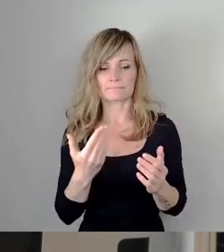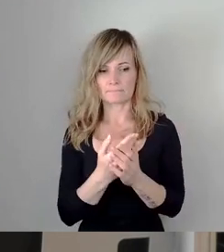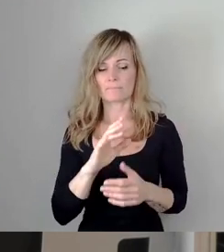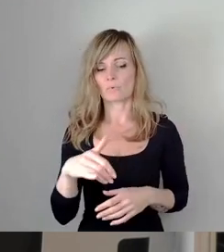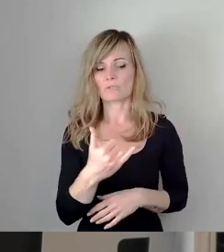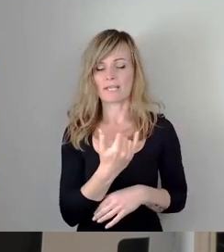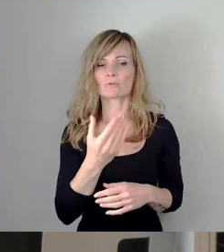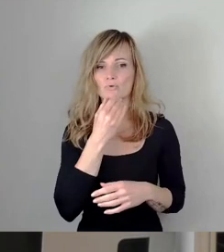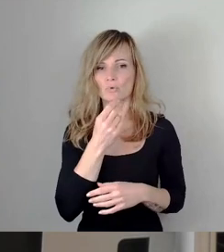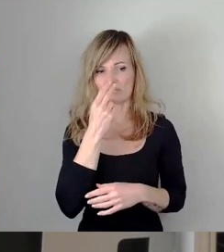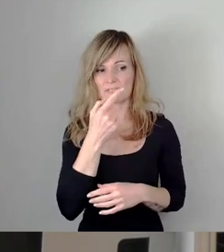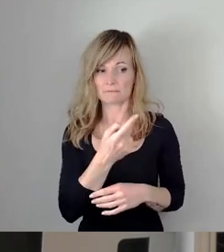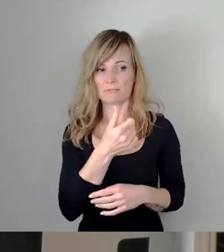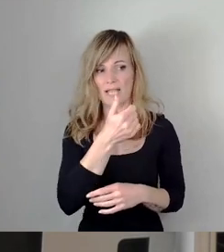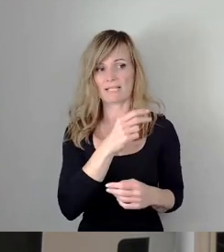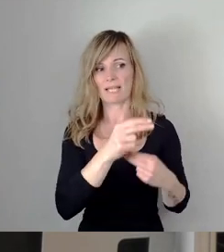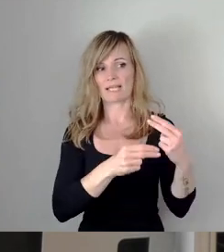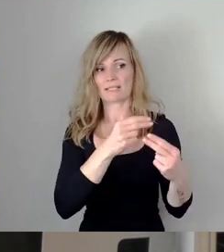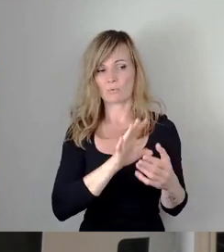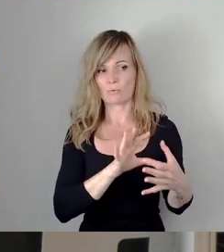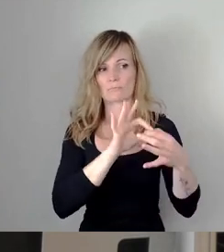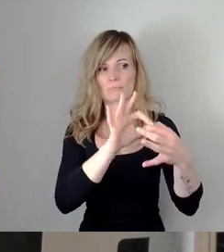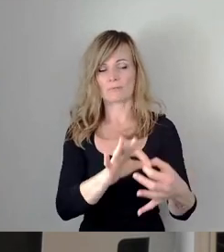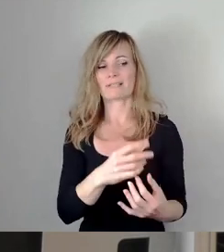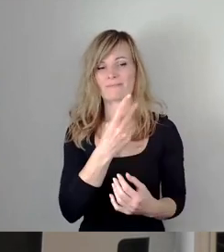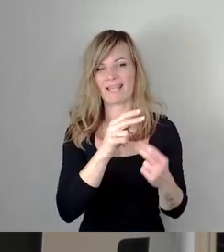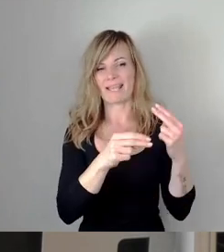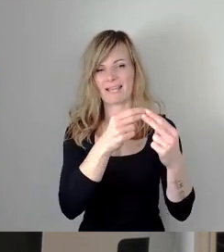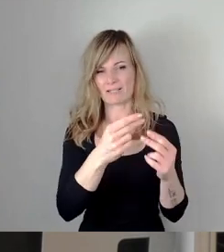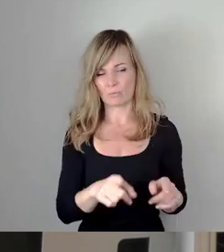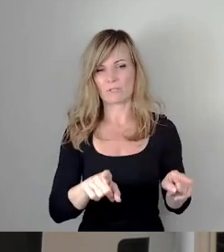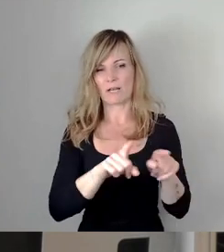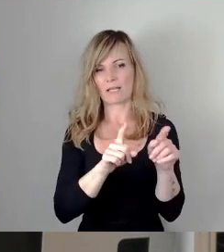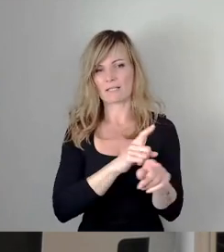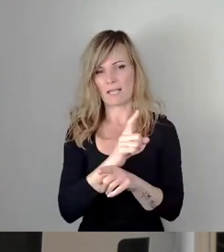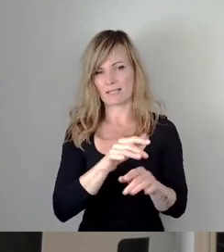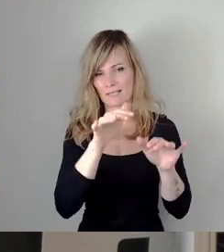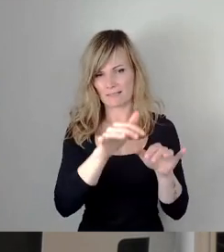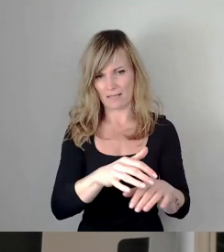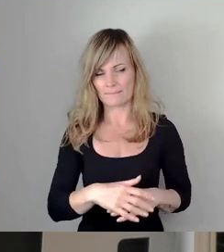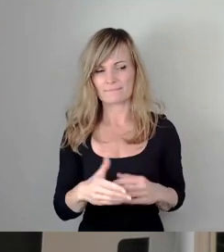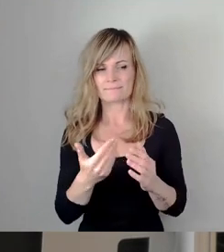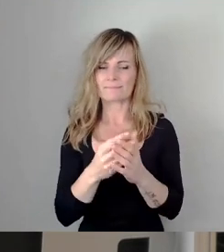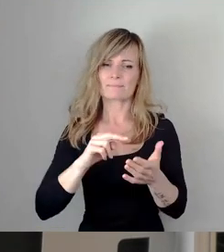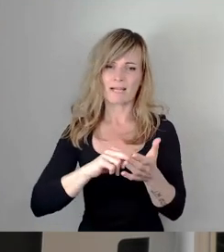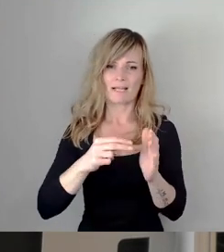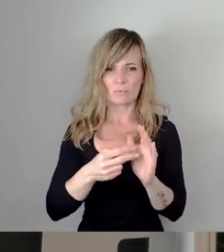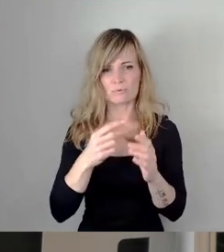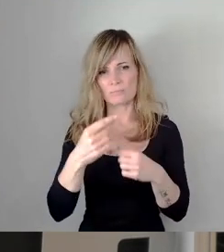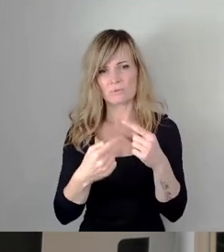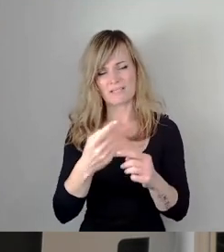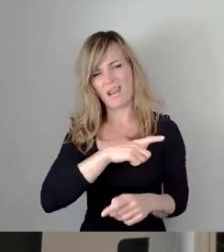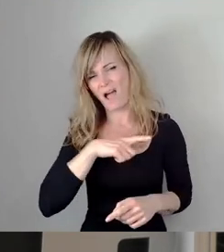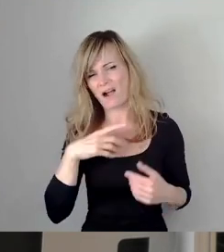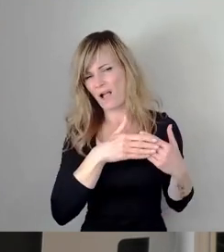dass es auch eine generationenübergreifende Aufgabe bleibt. Dass solche Planungsprozesse so unglaublich lange Zeiträume einnehmen, das ist,